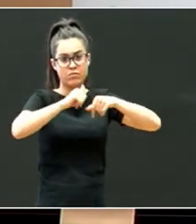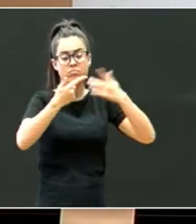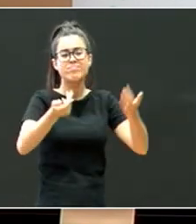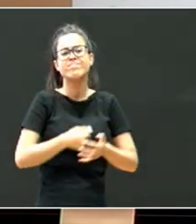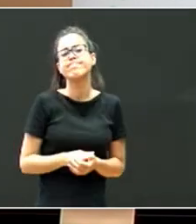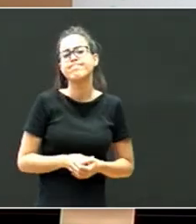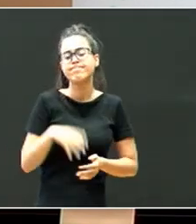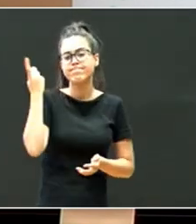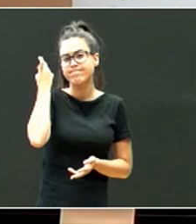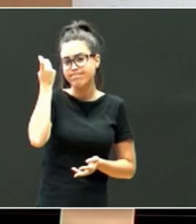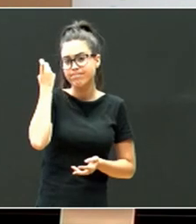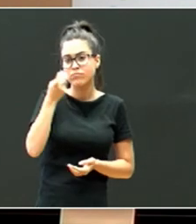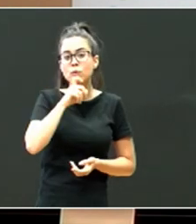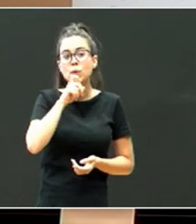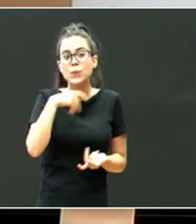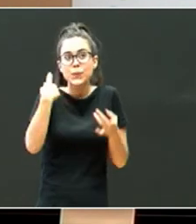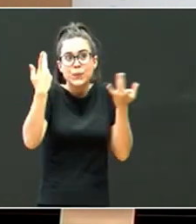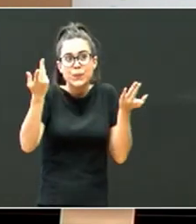horretan, ez daukate,